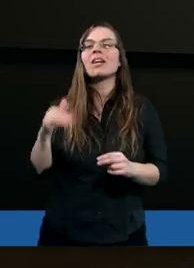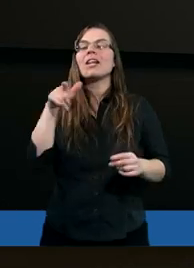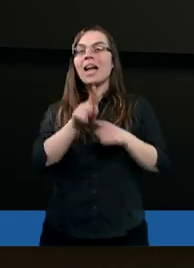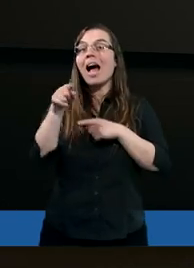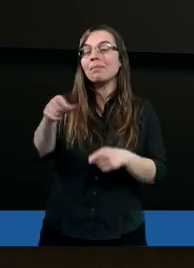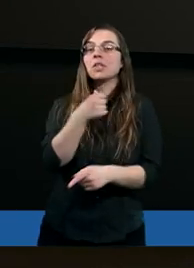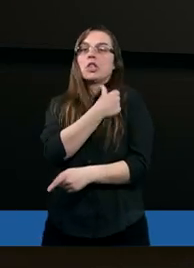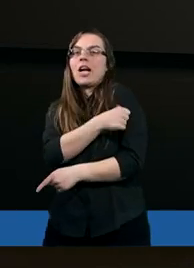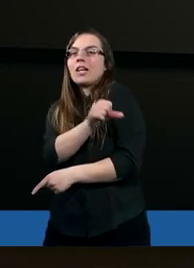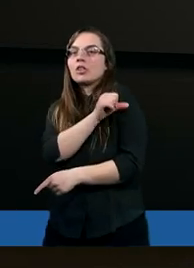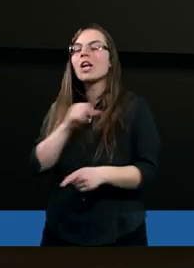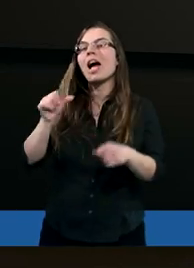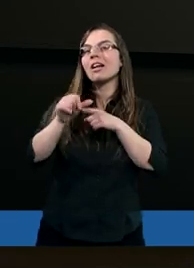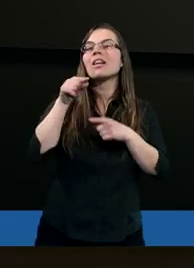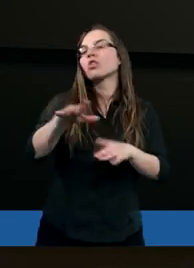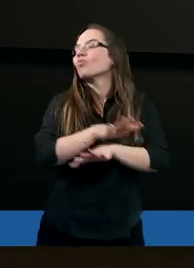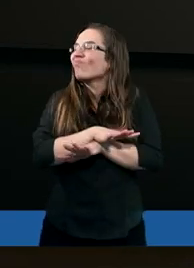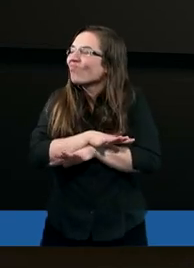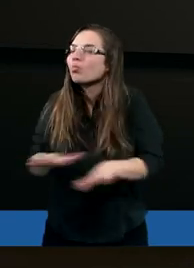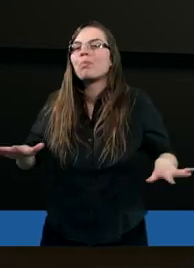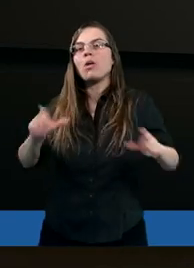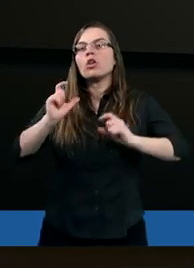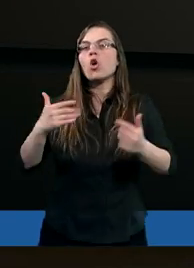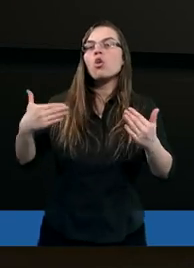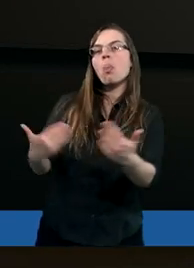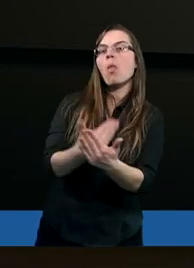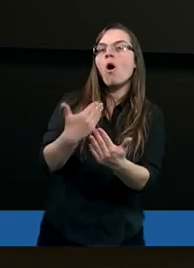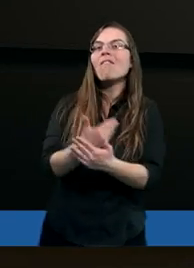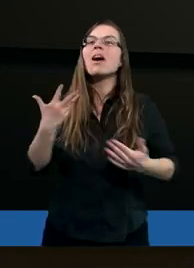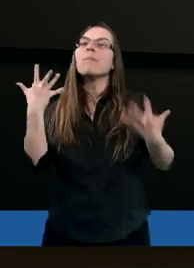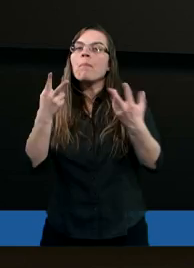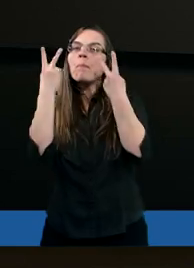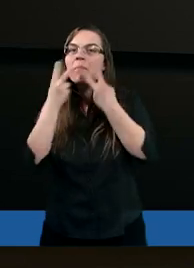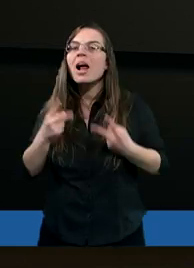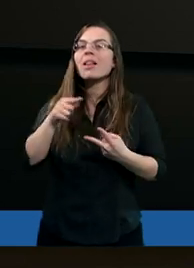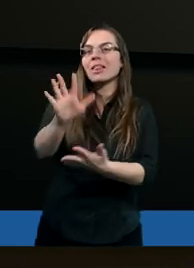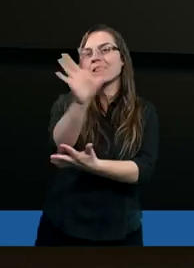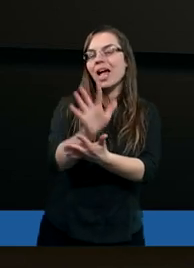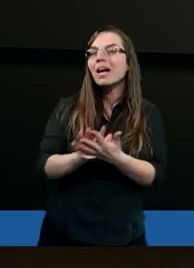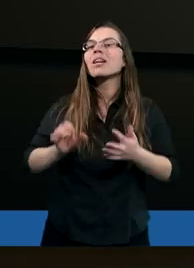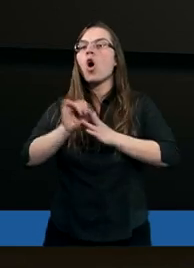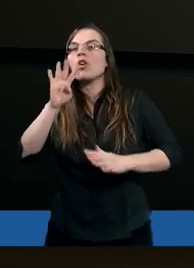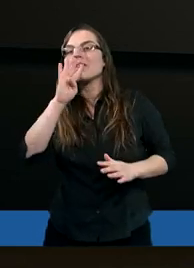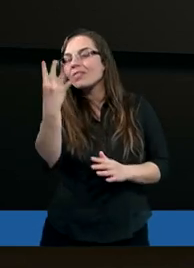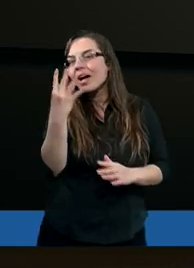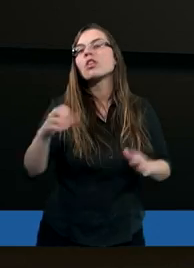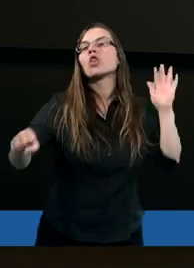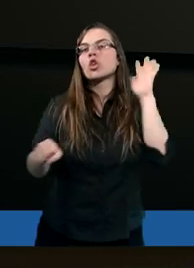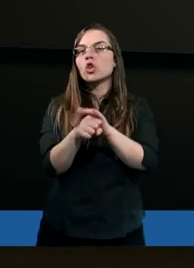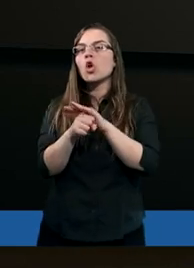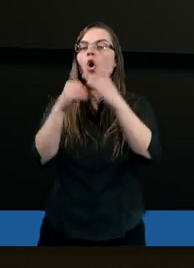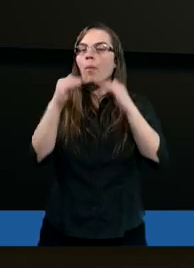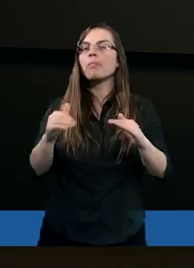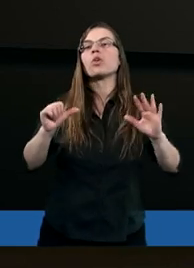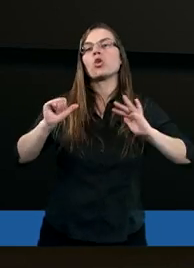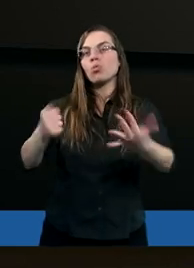chrześcijan jest to zupełnie coś nowego. Chcieliby przeczytać te cztery teksty od czwartego do